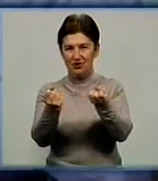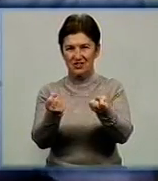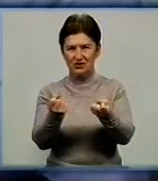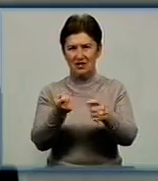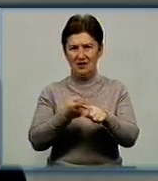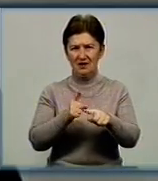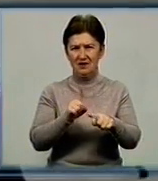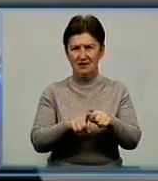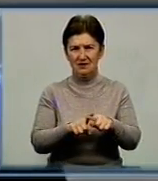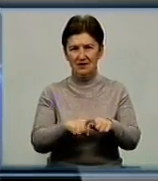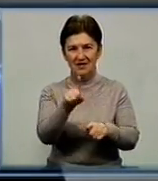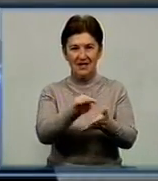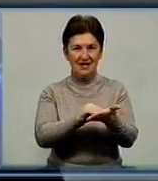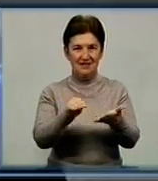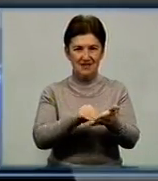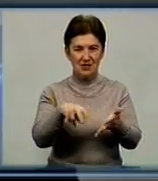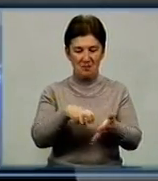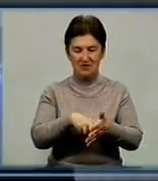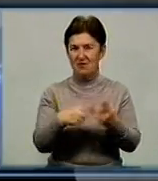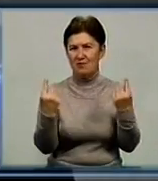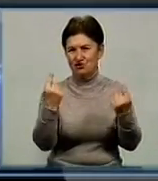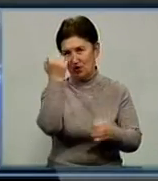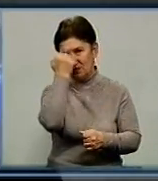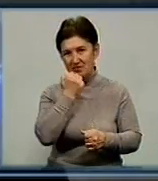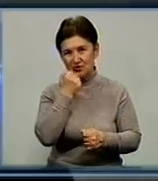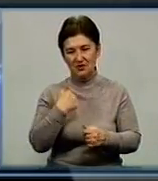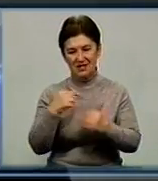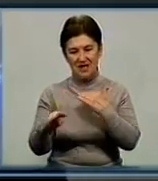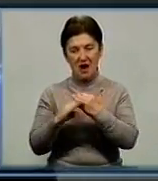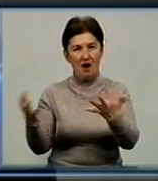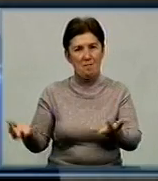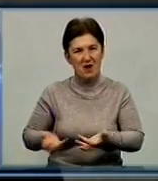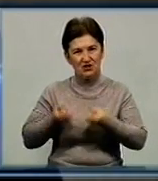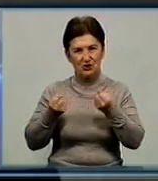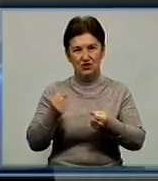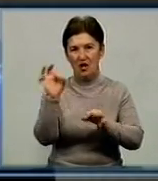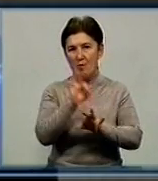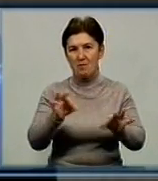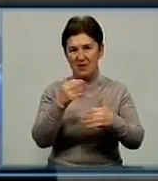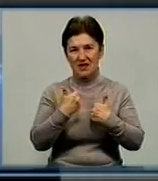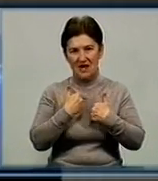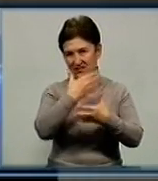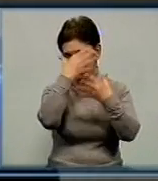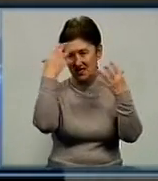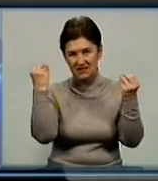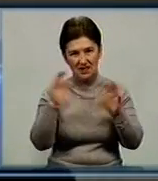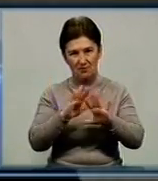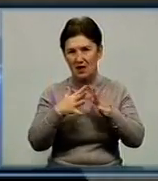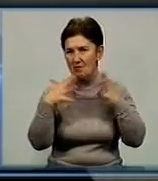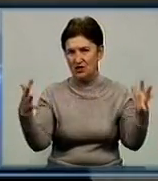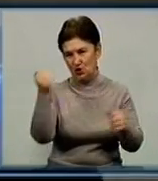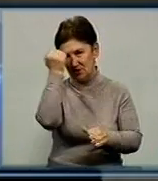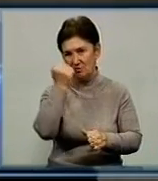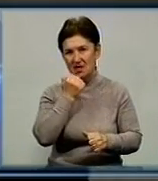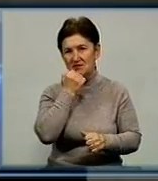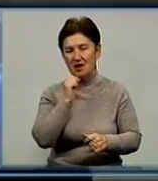ви хочете мірати. Я написала хлопцям велике дякую за те, що вони нас підтримують, за те, що вони за нас не забули. І велике дякую вам